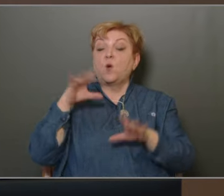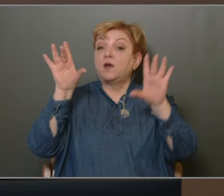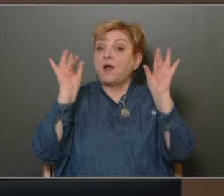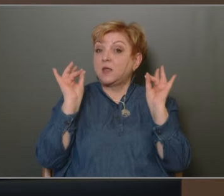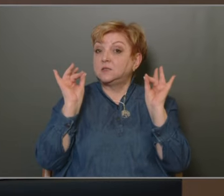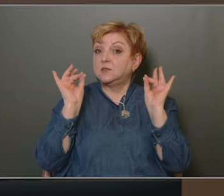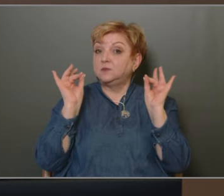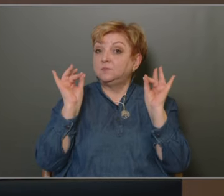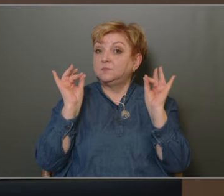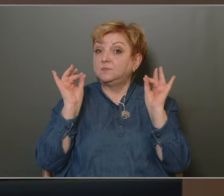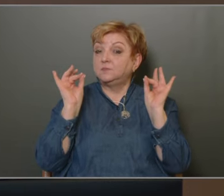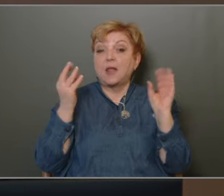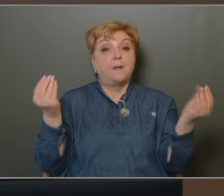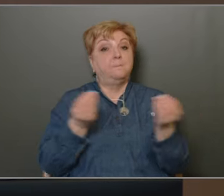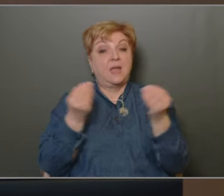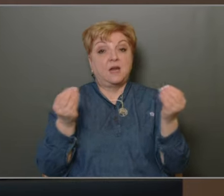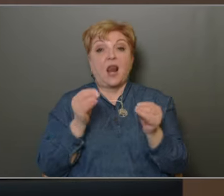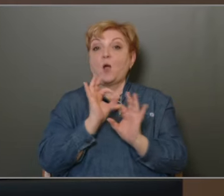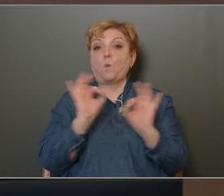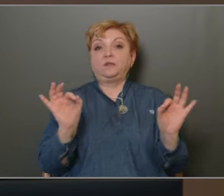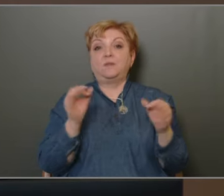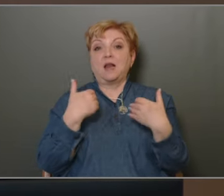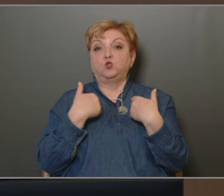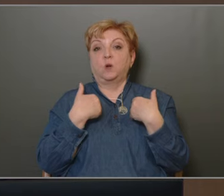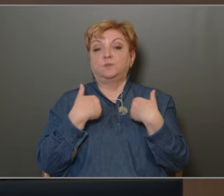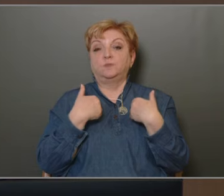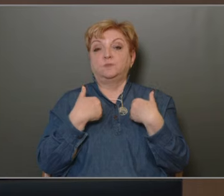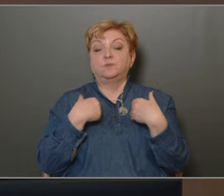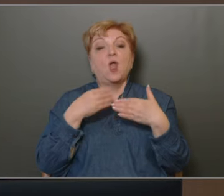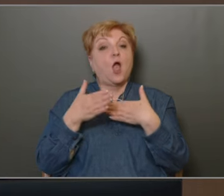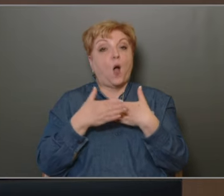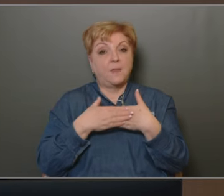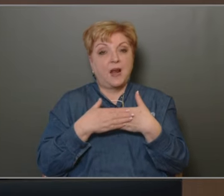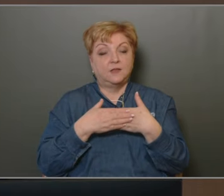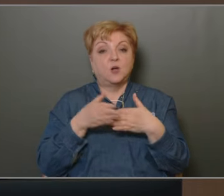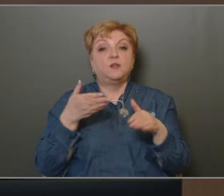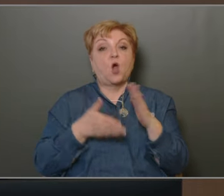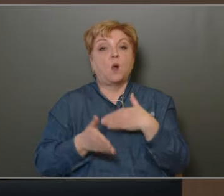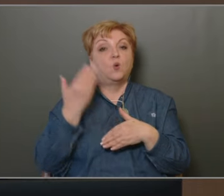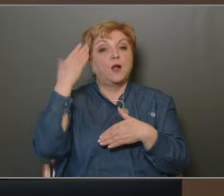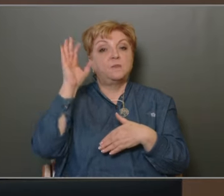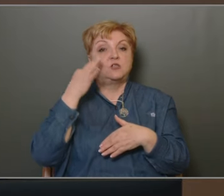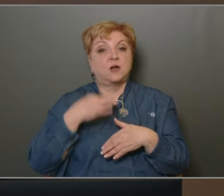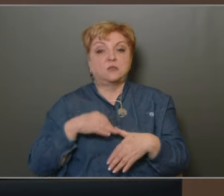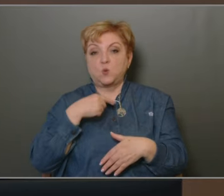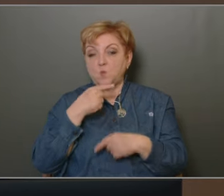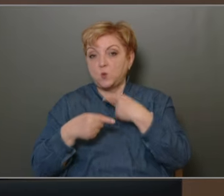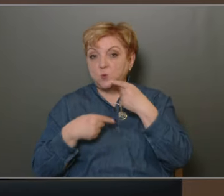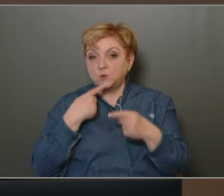választani. Miért a legoptimálisabb megoldást? Amellett, amit a polgármester asszony elmondott.